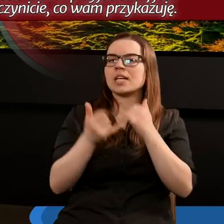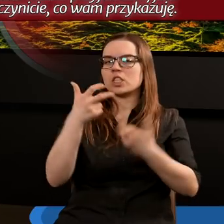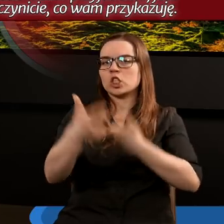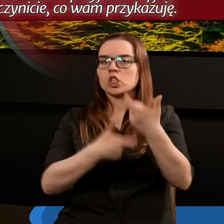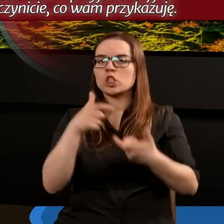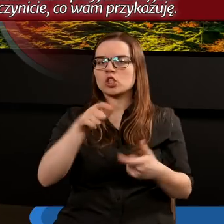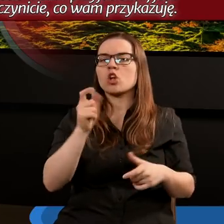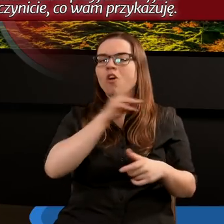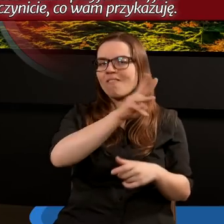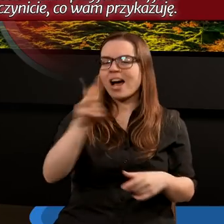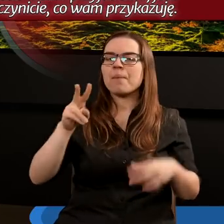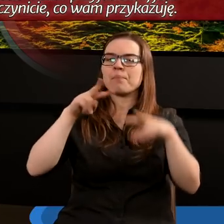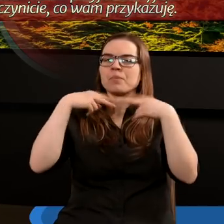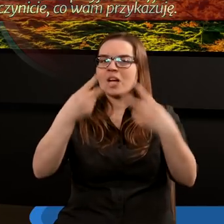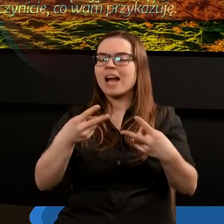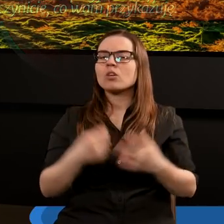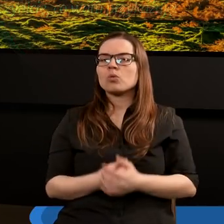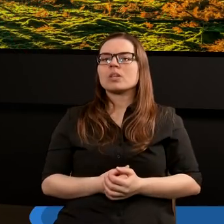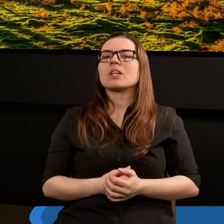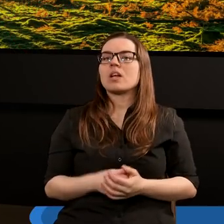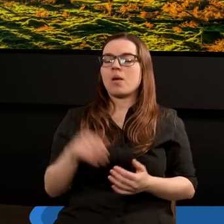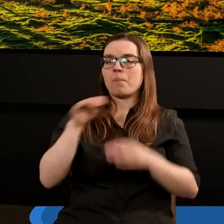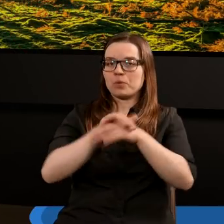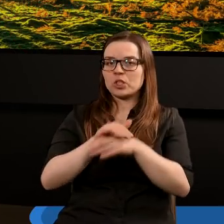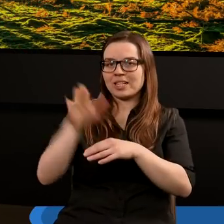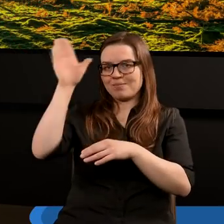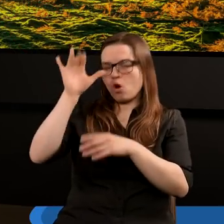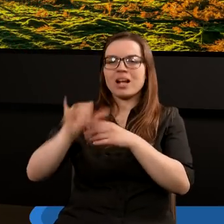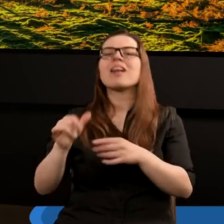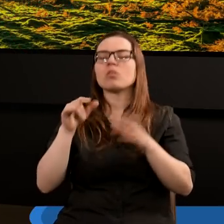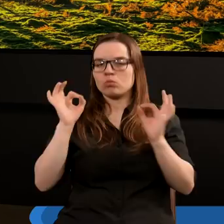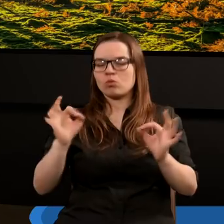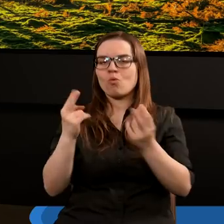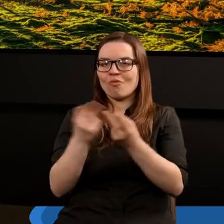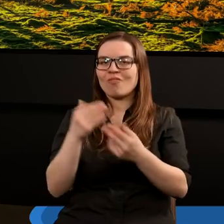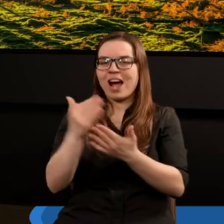jeśli czynicie, co wam przykazuję. Zwróćcie uwagę, że przyjaźń z Bogiem jest uwarunkowana.